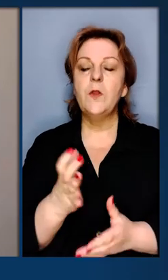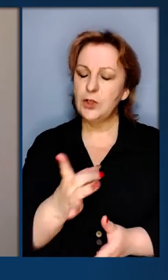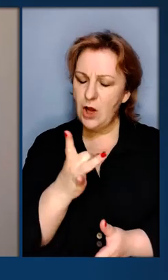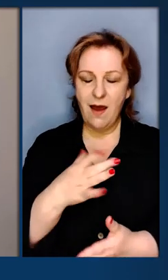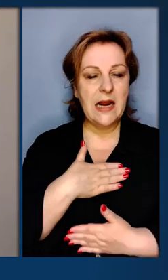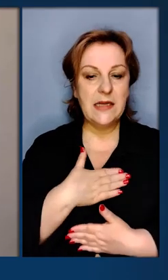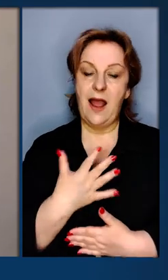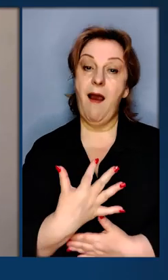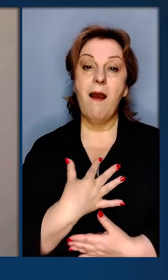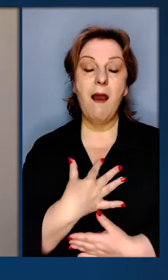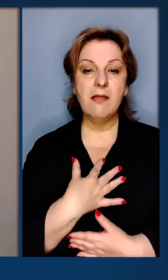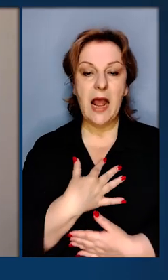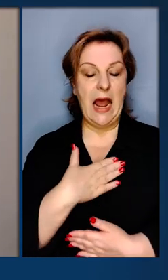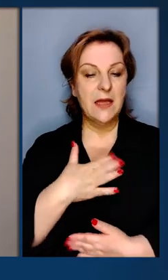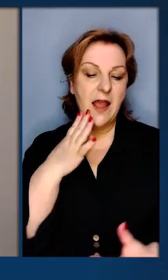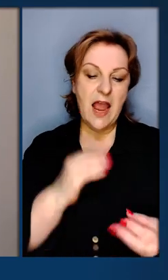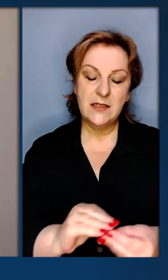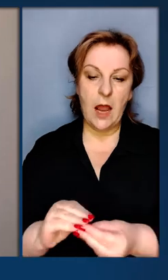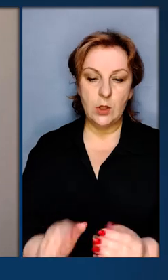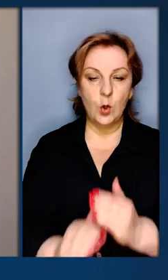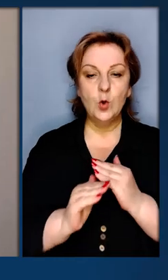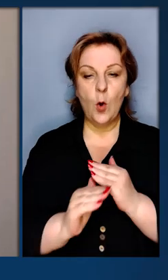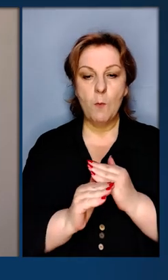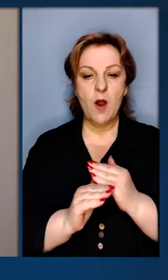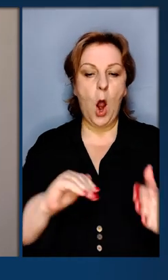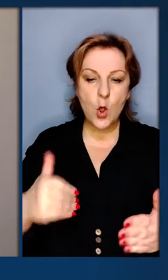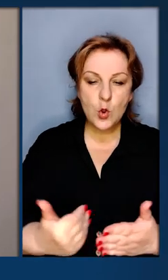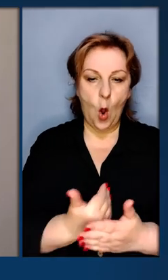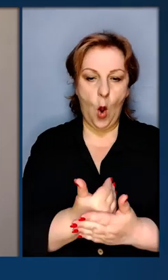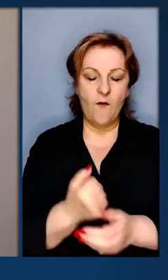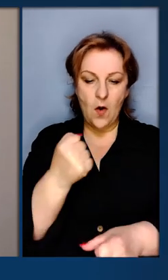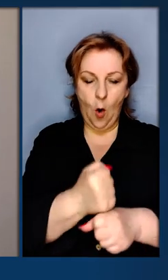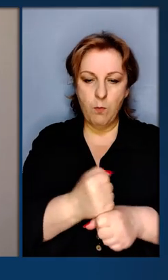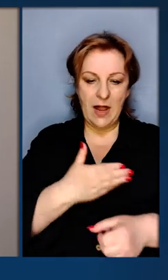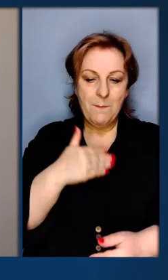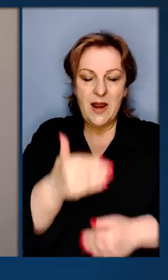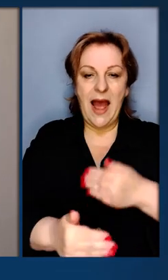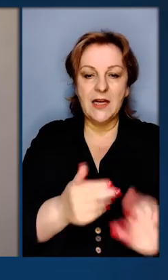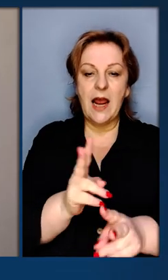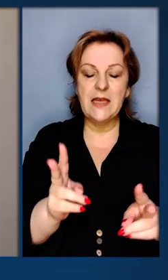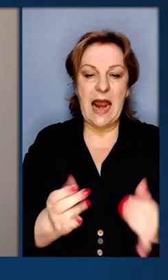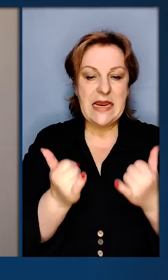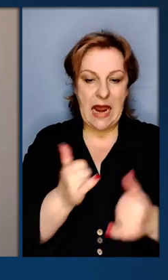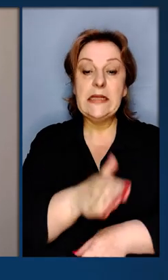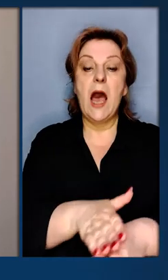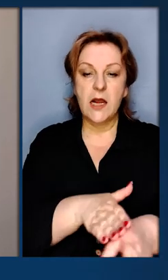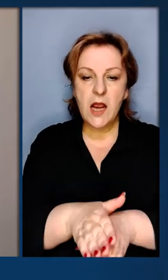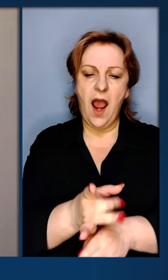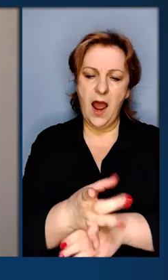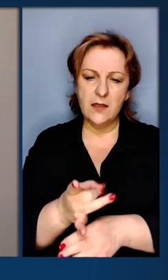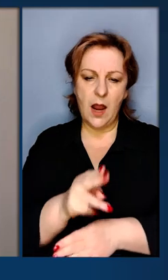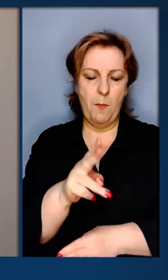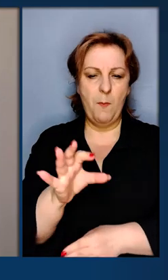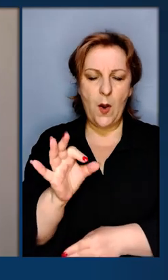підтримку. Ще раз дякую. Канада. Дякую за незмінну допомогу та за нові опрацьовані нами кроки, які